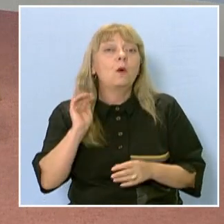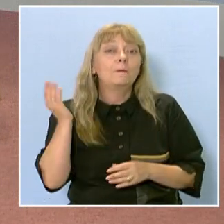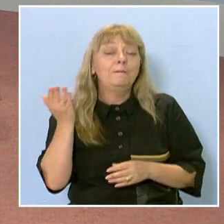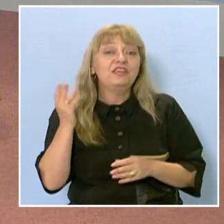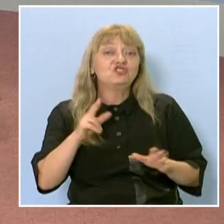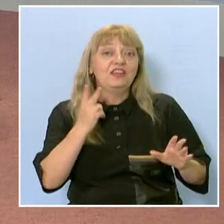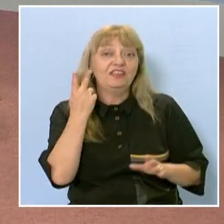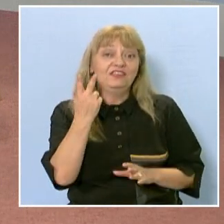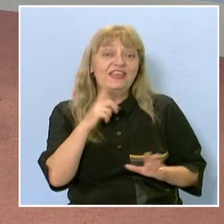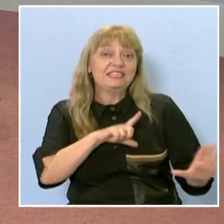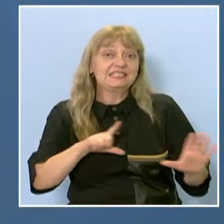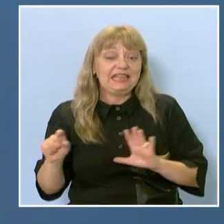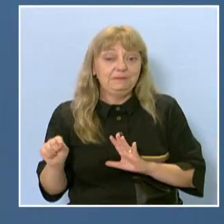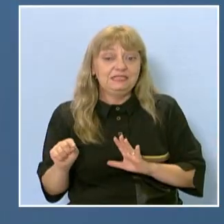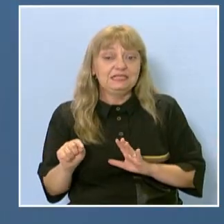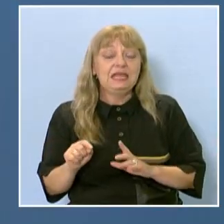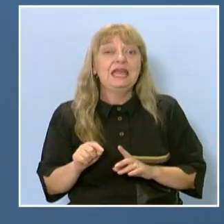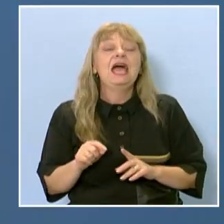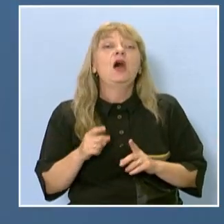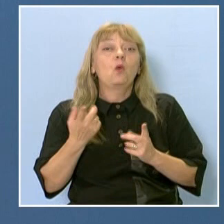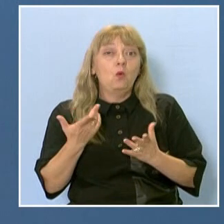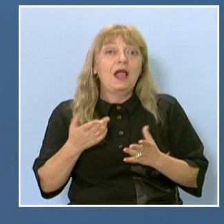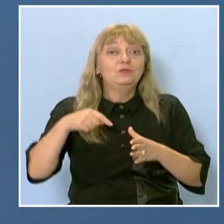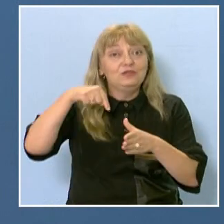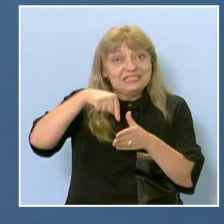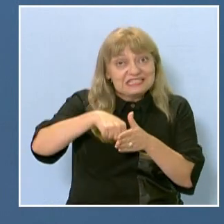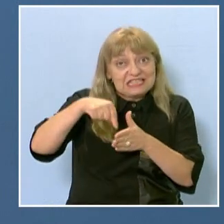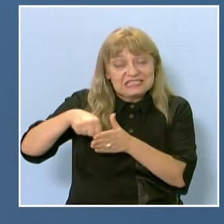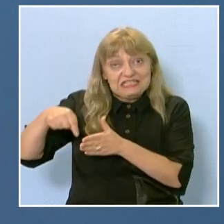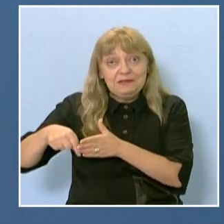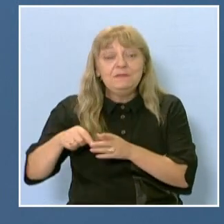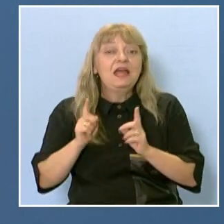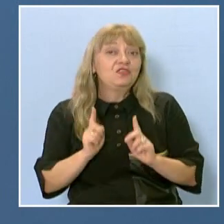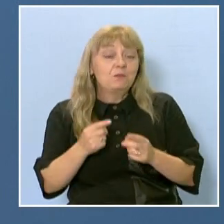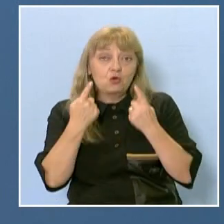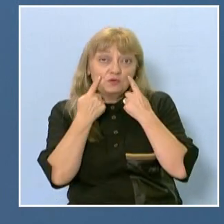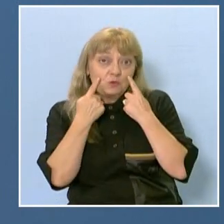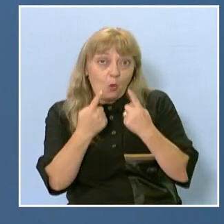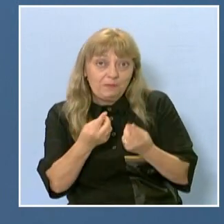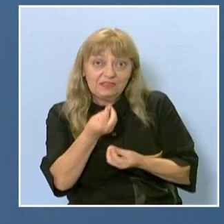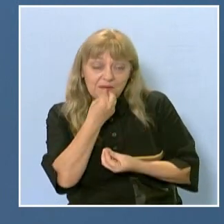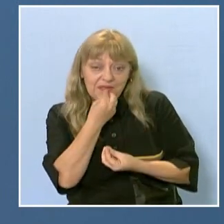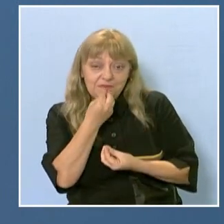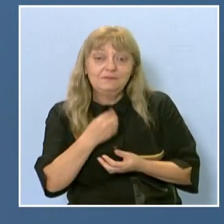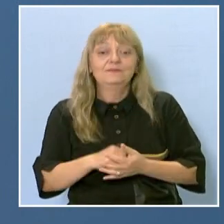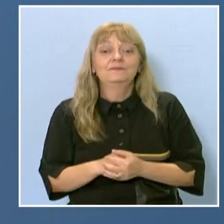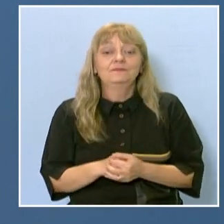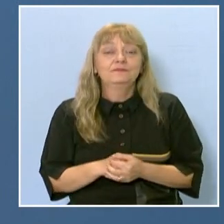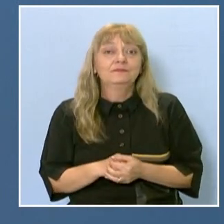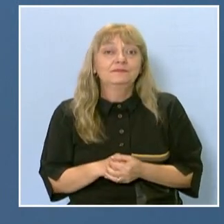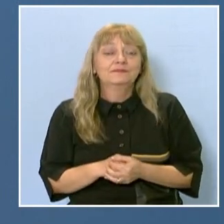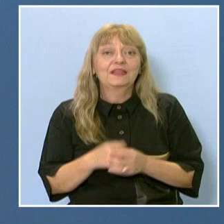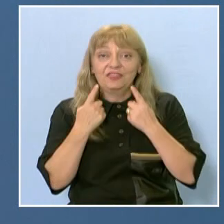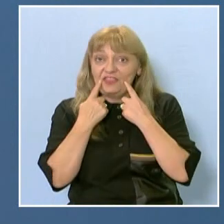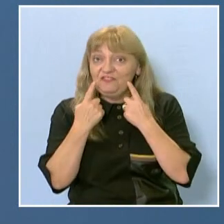ние, когато ги засадим, да можем и да пробваме с салата или нещо друго, или да си ги едем просто така, просто да